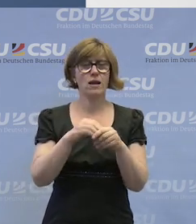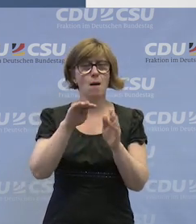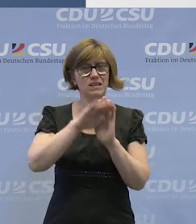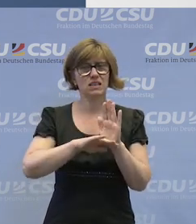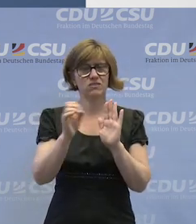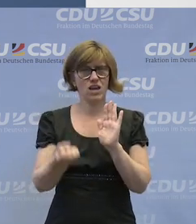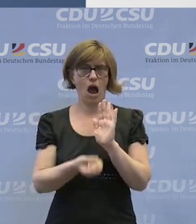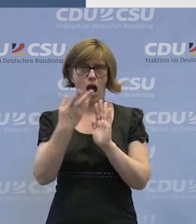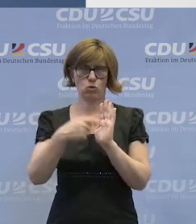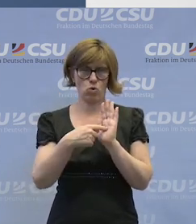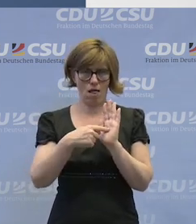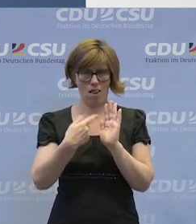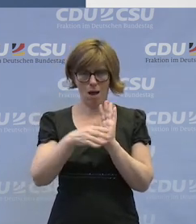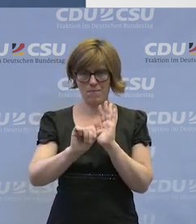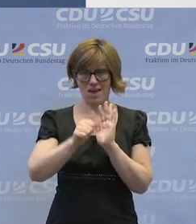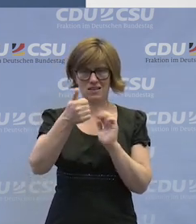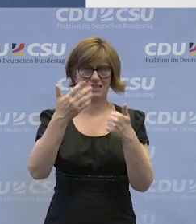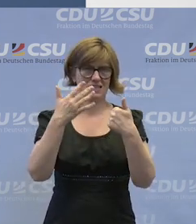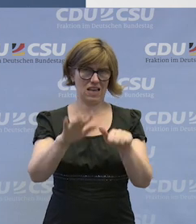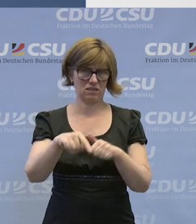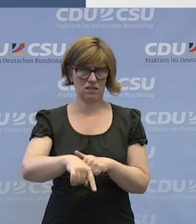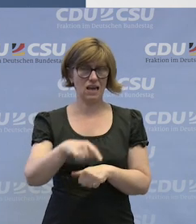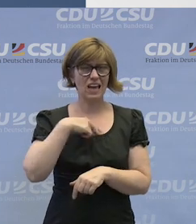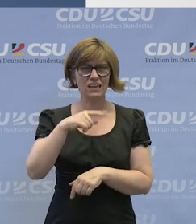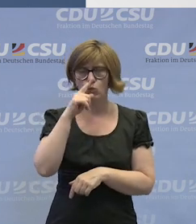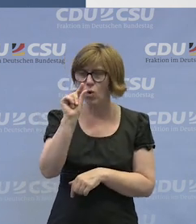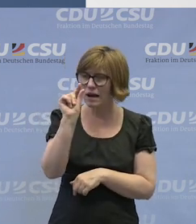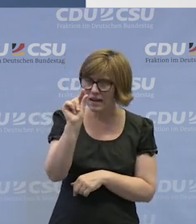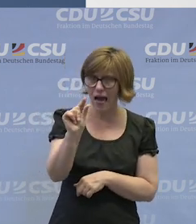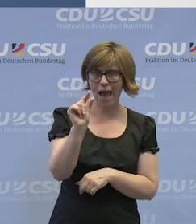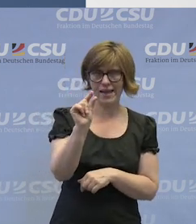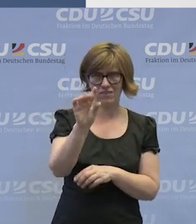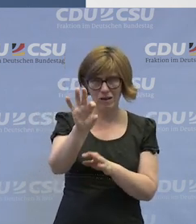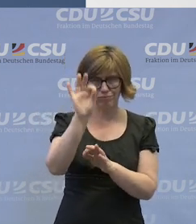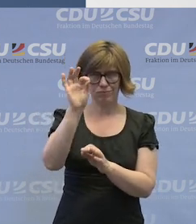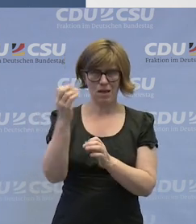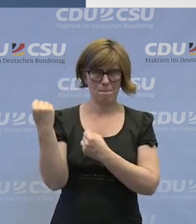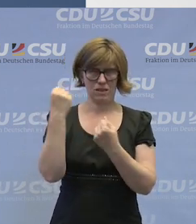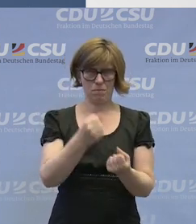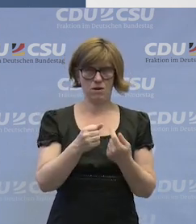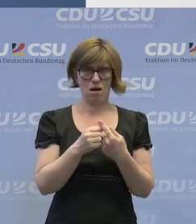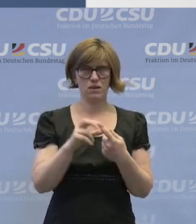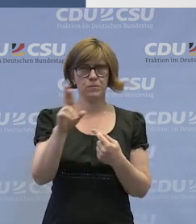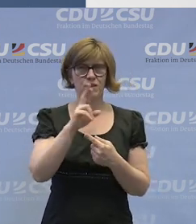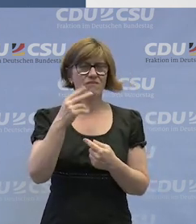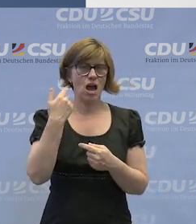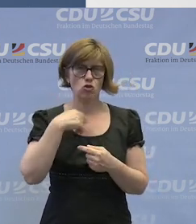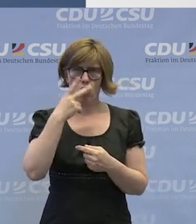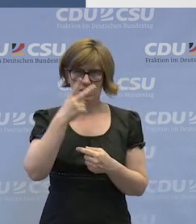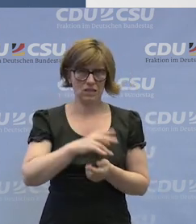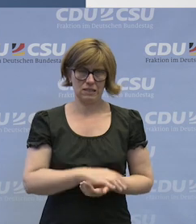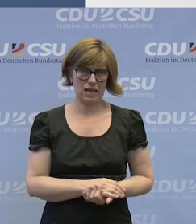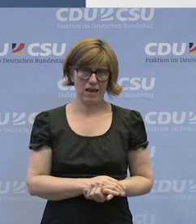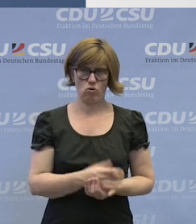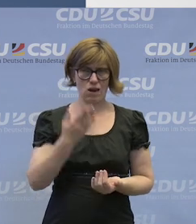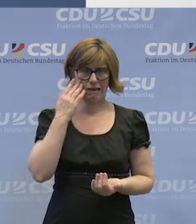aktualisiert worden, ganz aktuell zum 1.6. Ich habe nur ein ganz kleines Extrakt mal mitgebracht, dass diejenigen, die das noch nicht gesehen haben